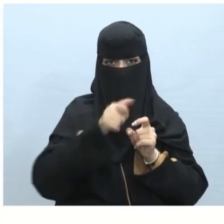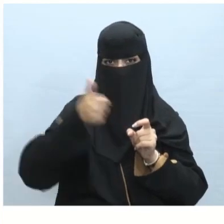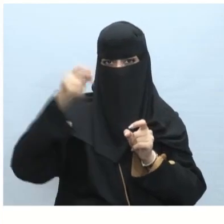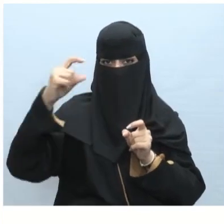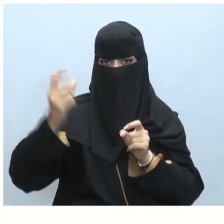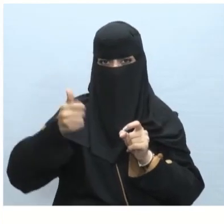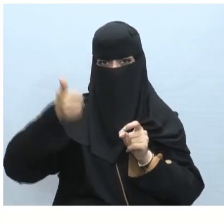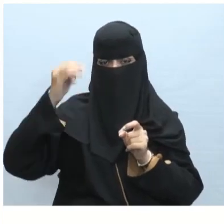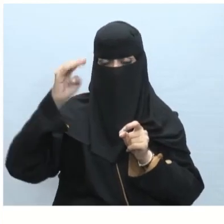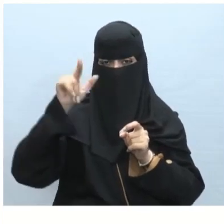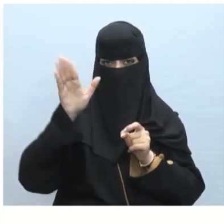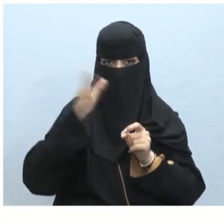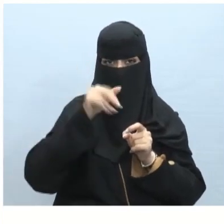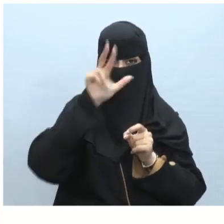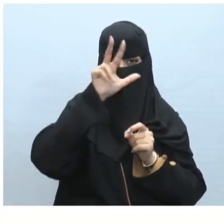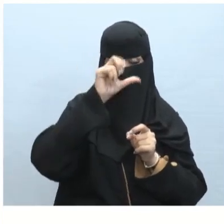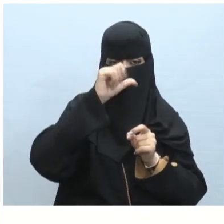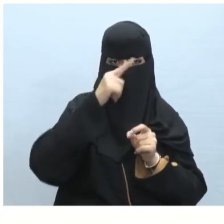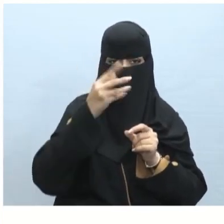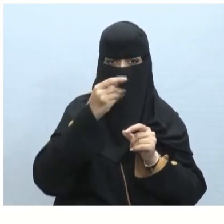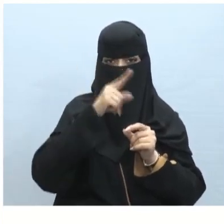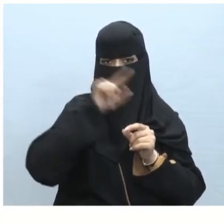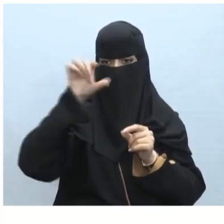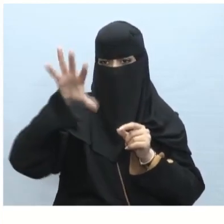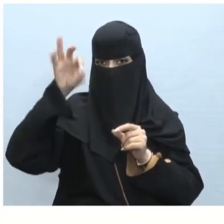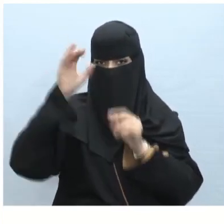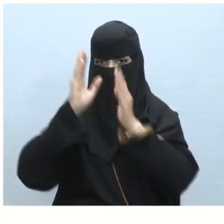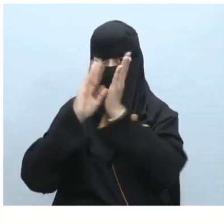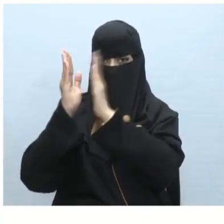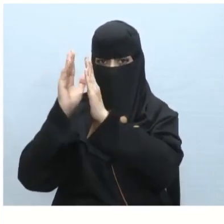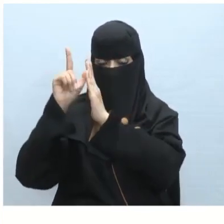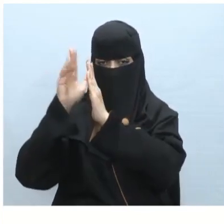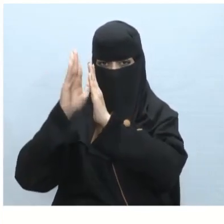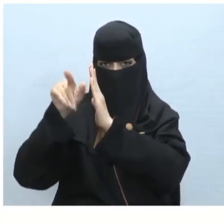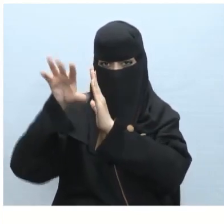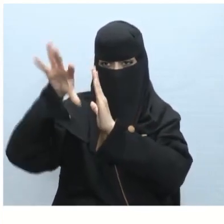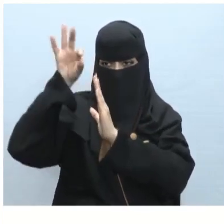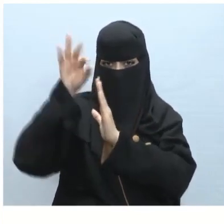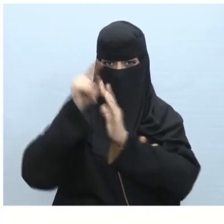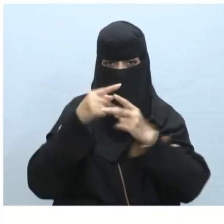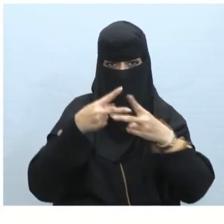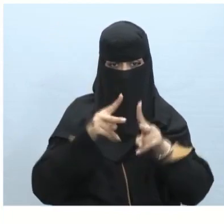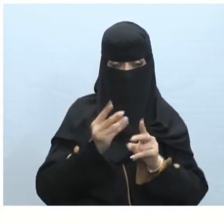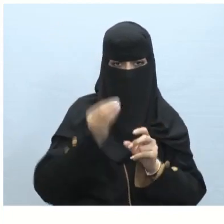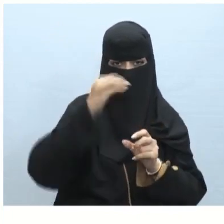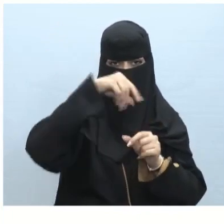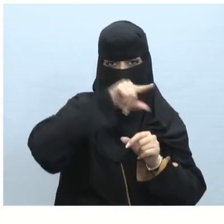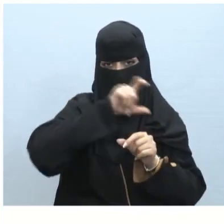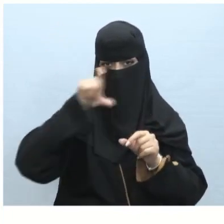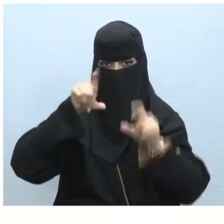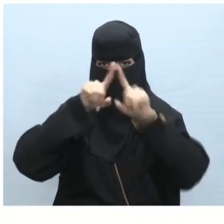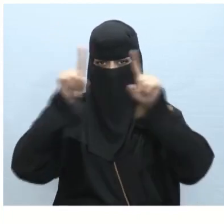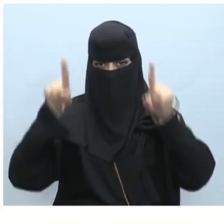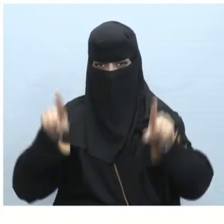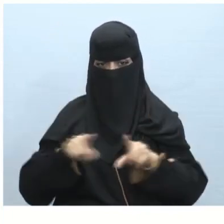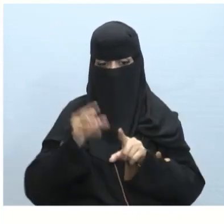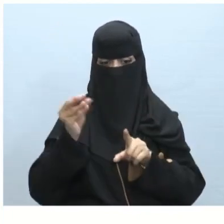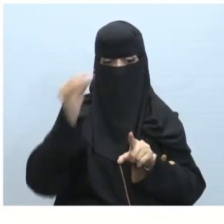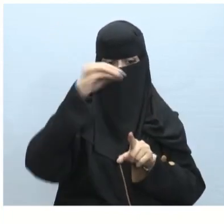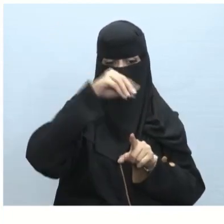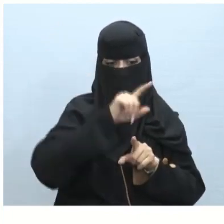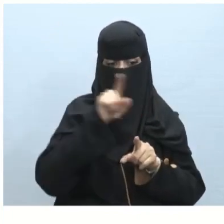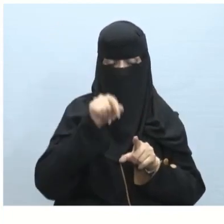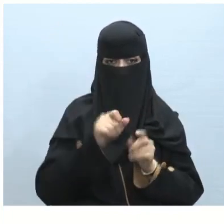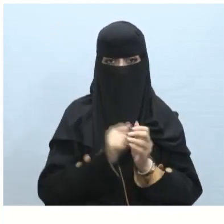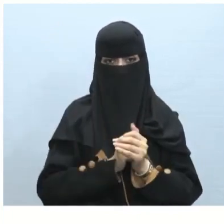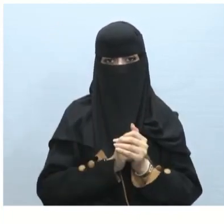في الوسائط في الصوت في الوسائط نختار الصوت من على الكمبيوتر بعد ذلك تفتح